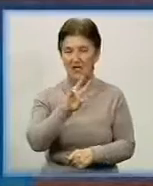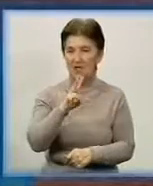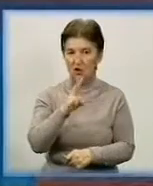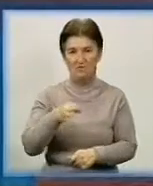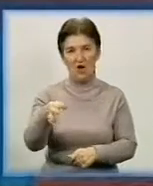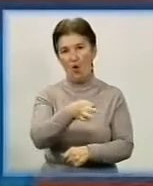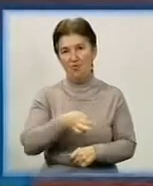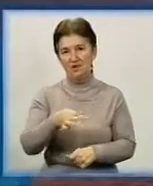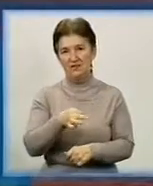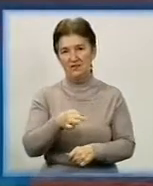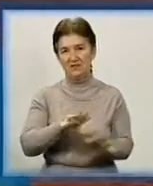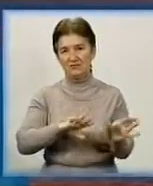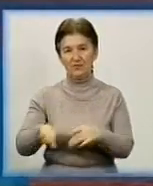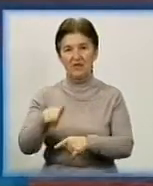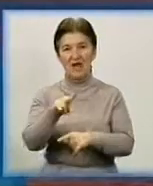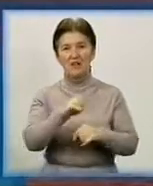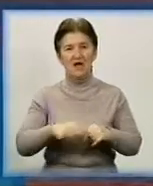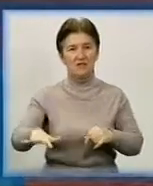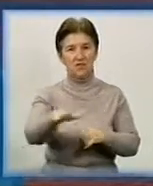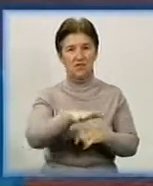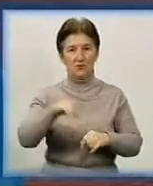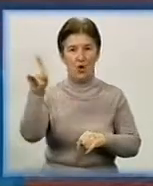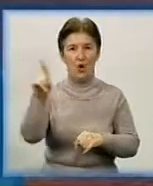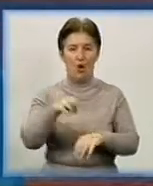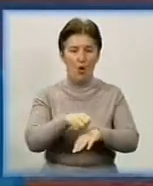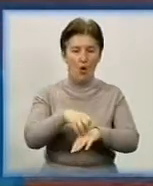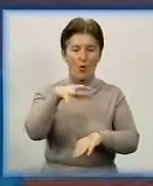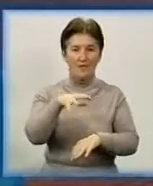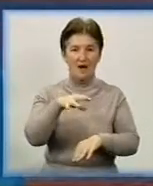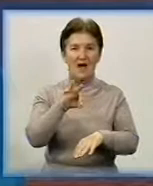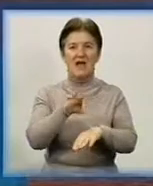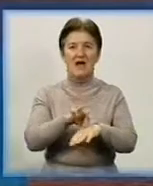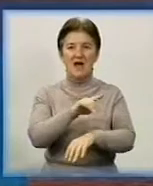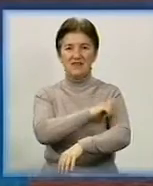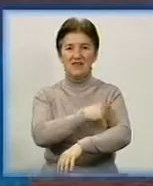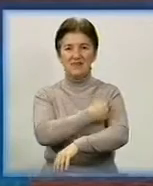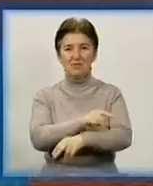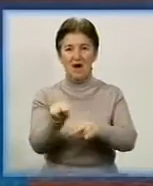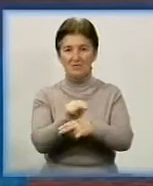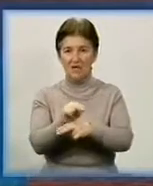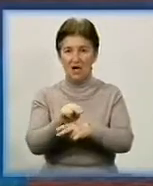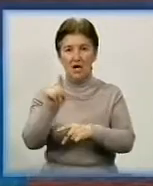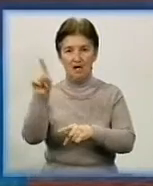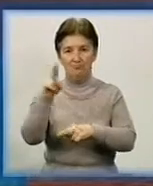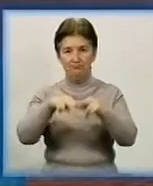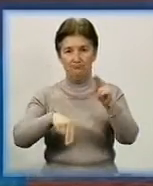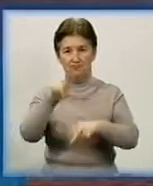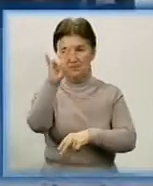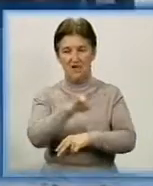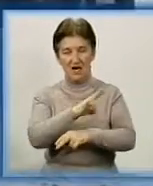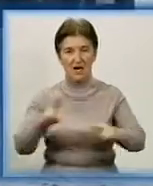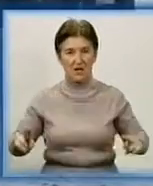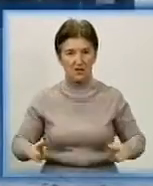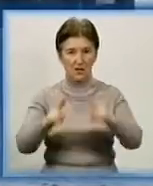На території онкологічного диспансеру з'явиться храм. Зводити його почали наприкінці минулого року. За цей час встигли збудувати фундамент.